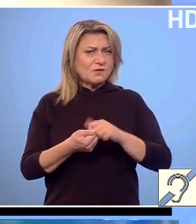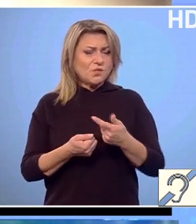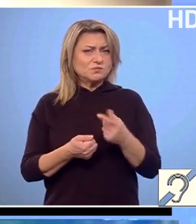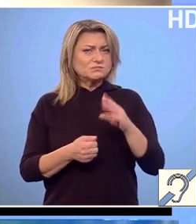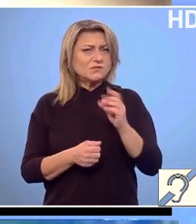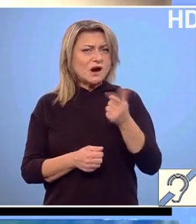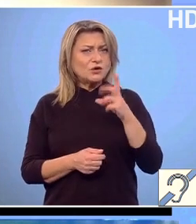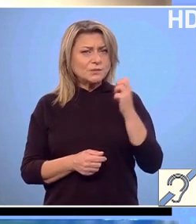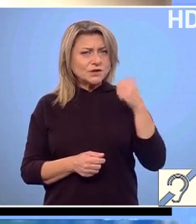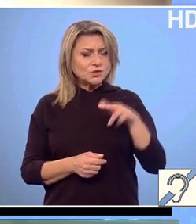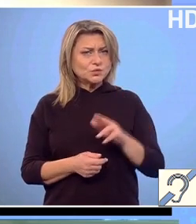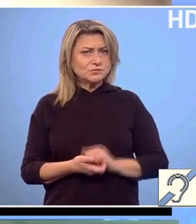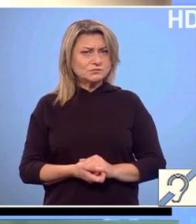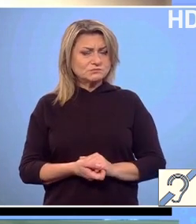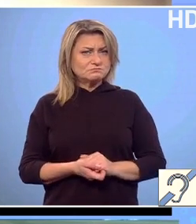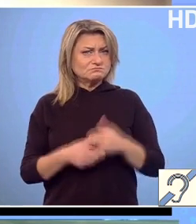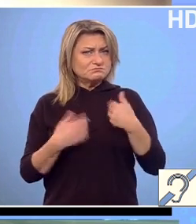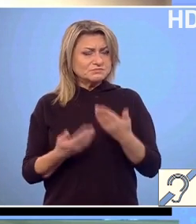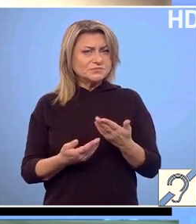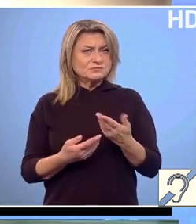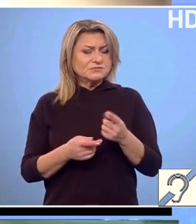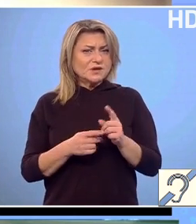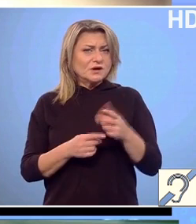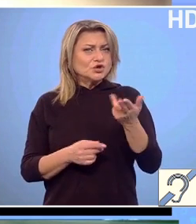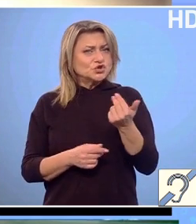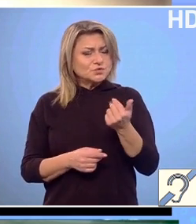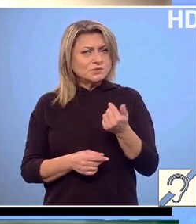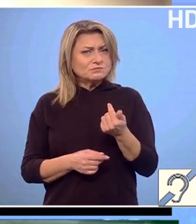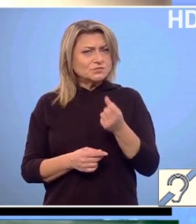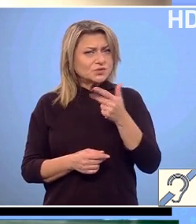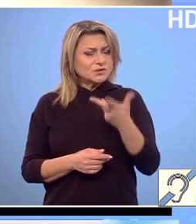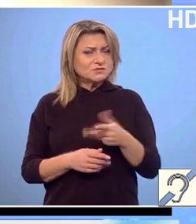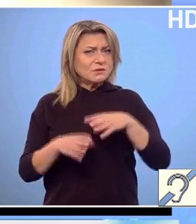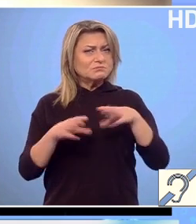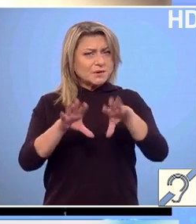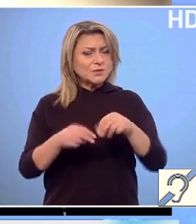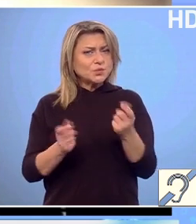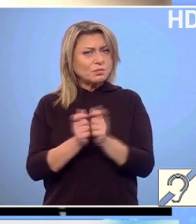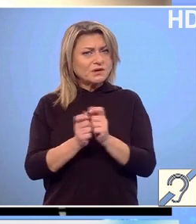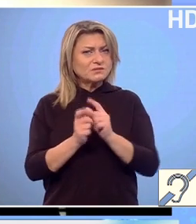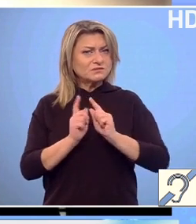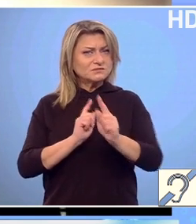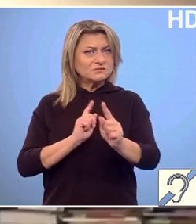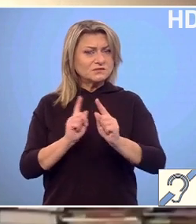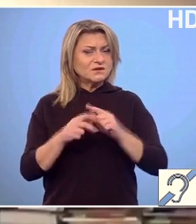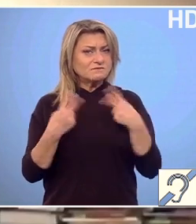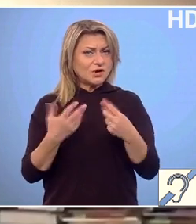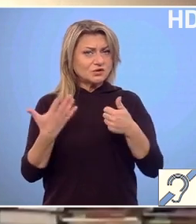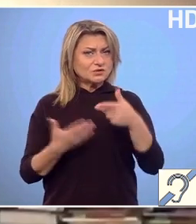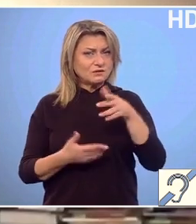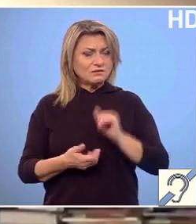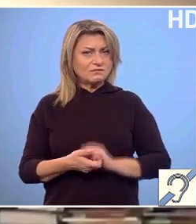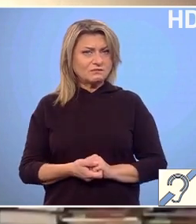aluminiu, nu colectează, 15 să fie bucăți, primești un bilet de călătorie dus întors care valorează 6 lei. La